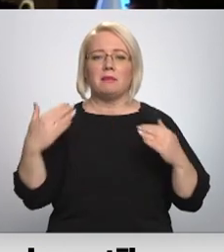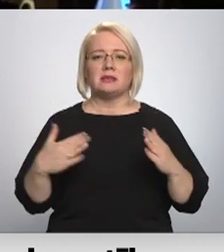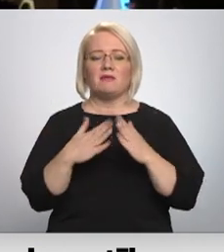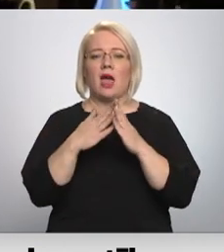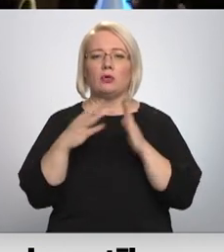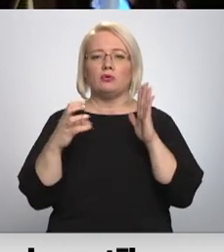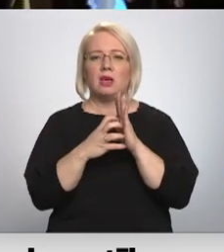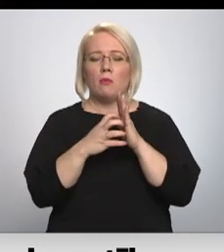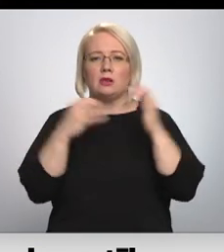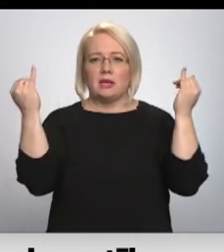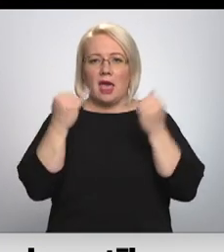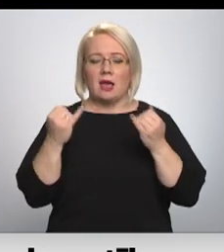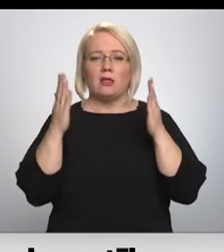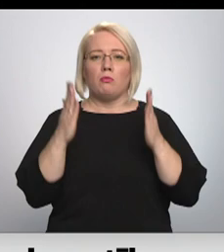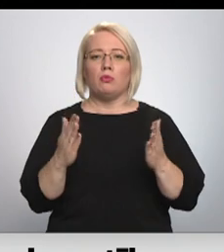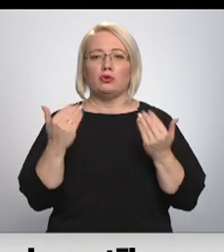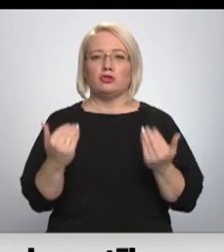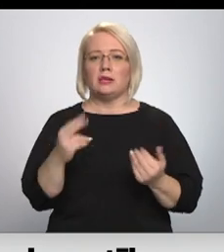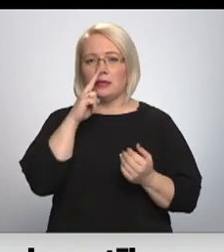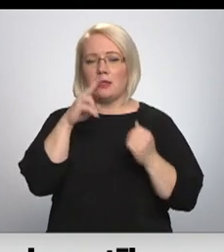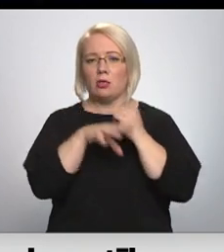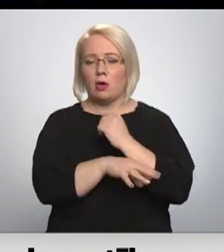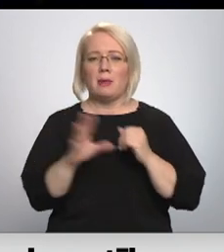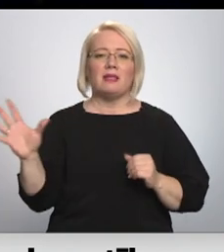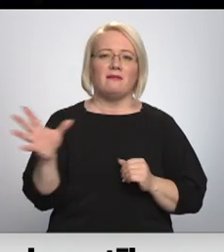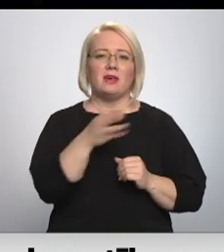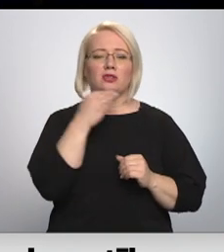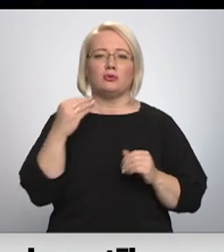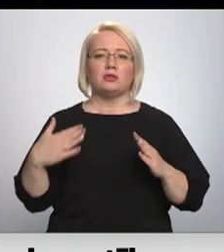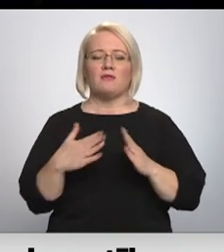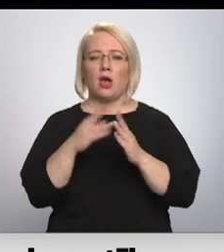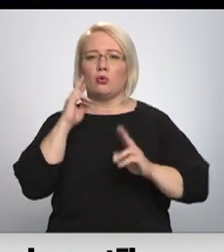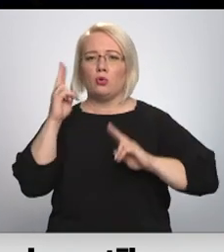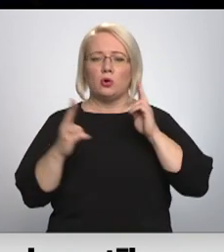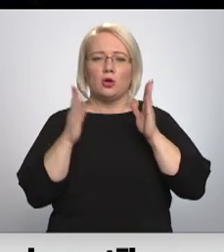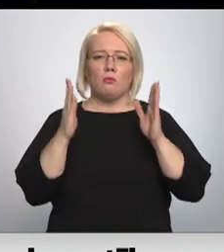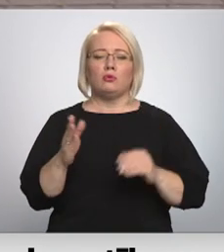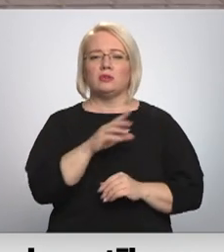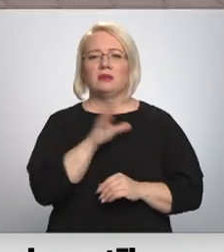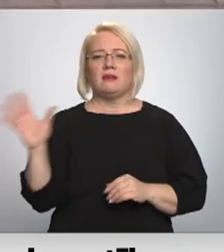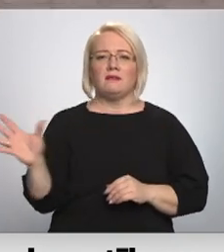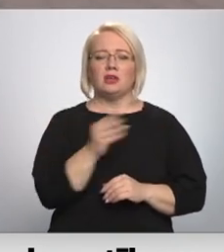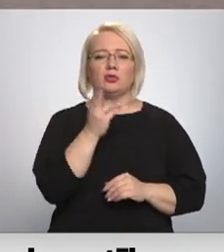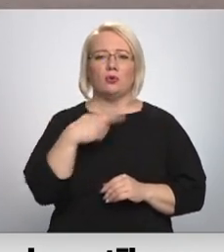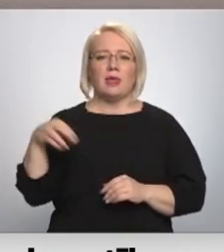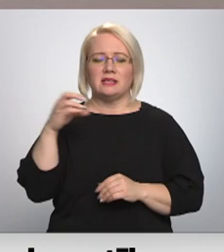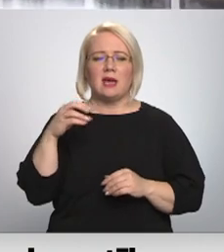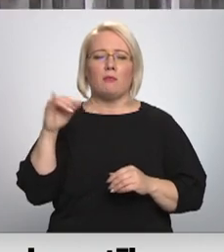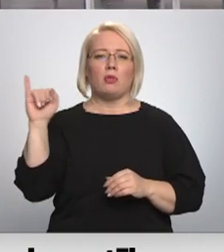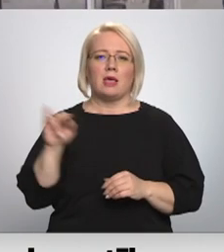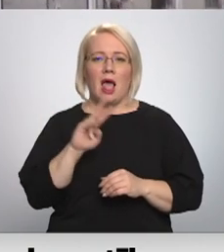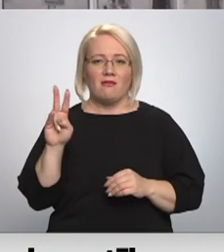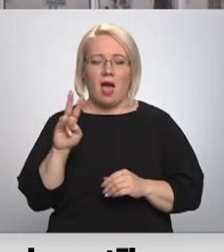ieteksies šajā nedēļas nogalē, bet visur svētku noskaņas varēšot baudīt visu decembri un janvāri. Mirpj un Ziemassvēt